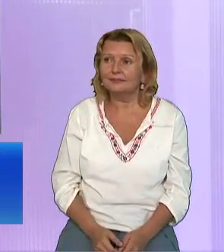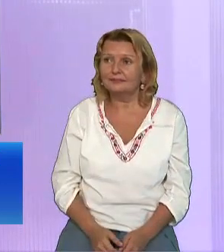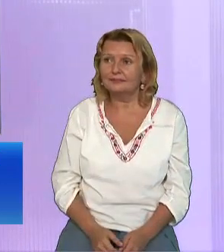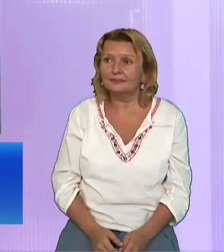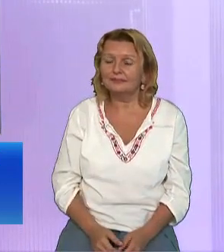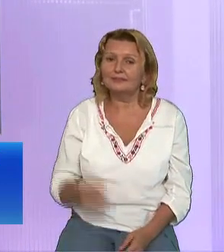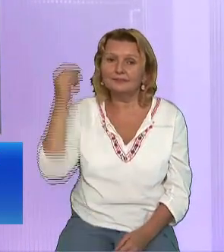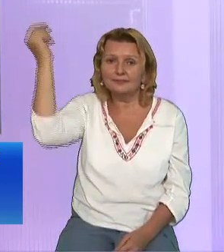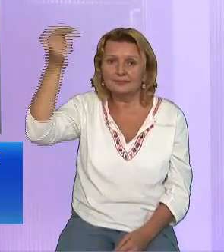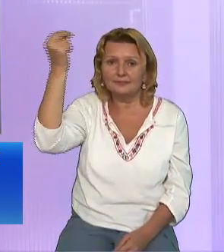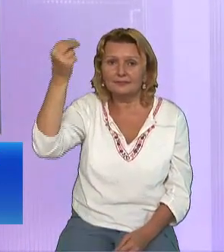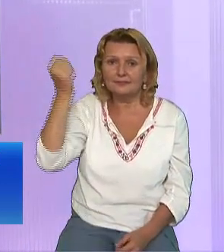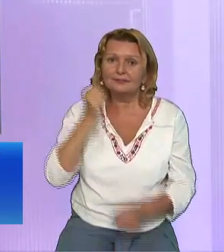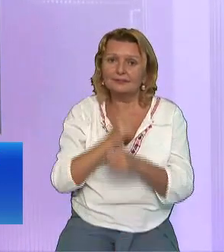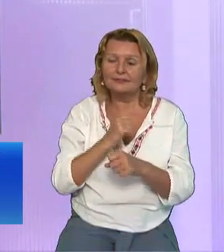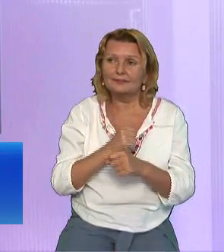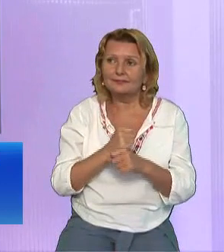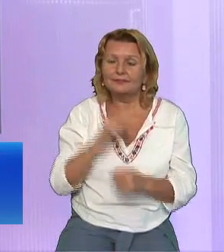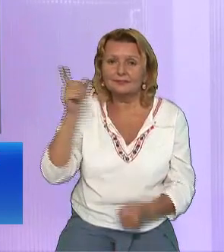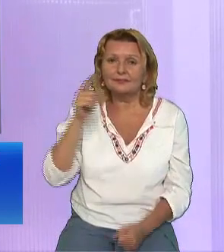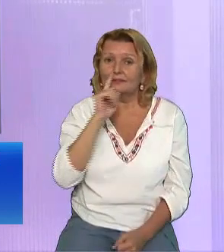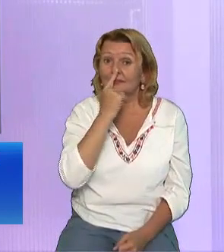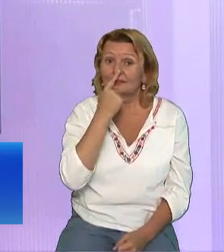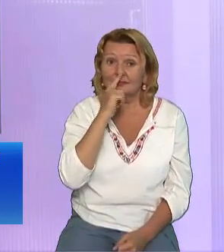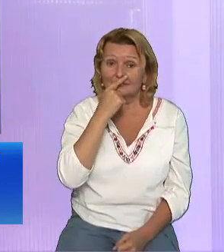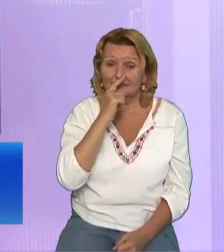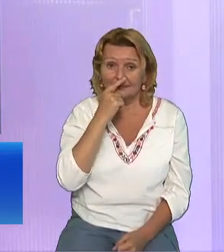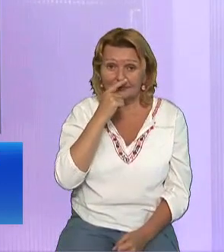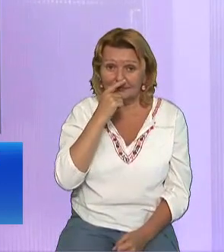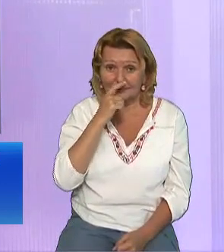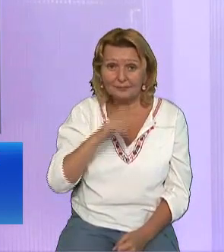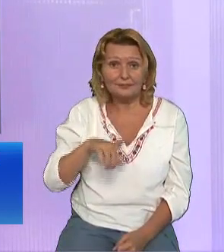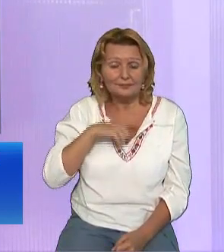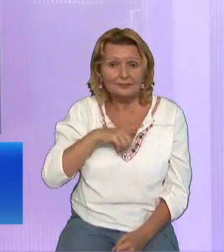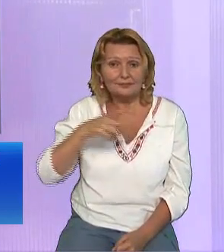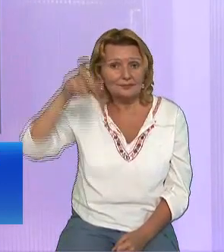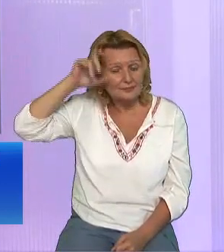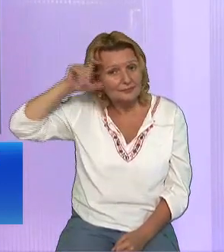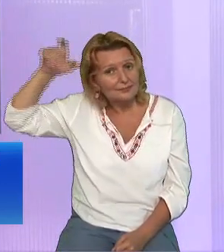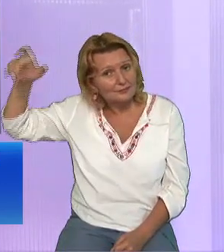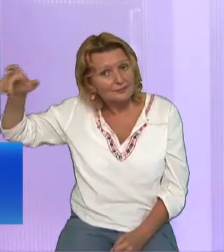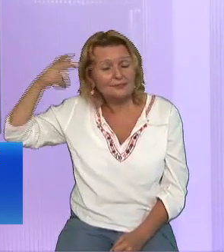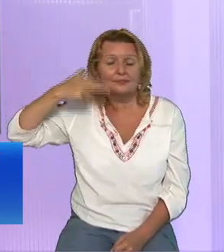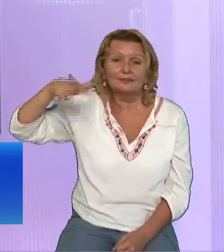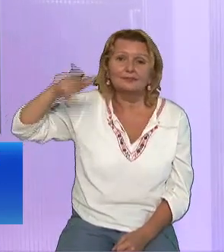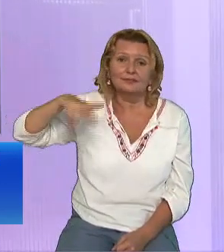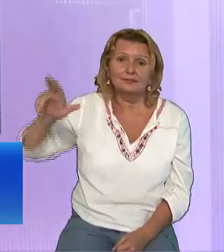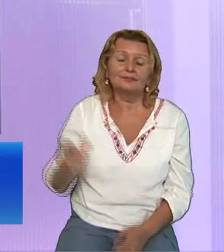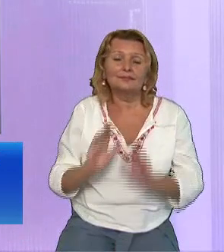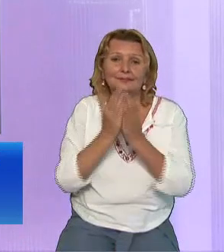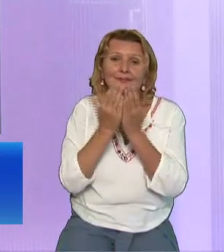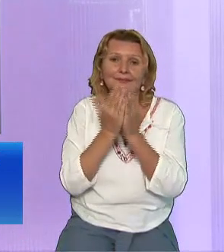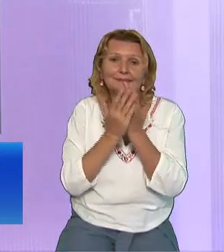a făcut în așa fel încât Rusia să reziste spiritual Prin cățile lui Dostoevski și a lui Tolstoi Că nu au putut fi chiar atât de